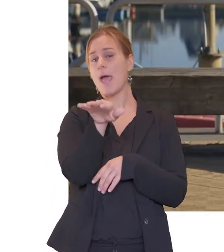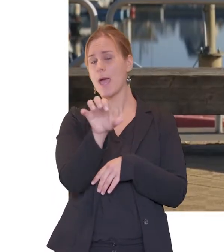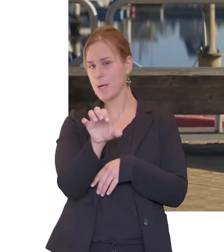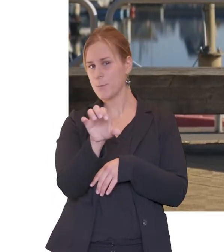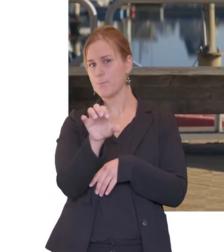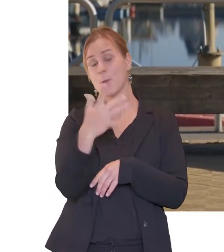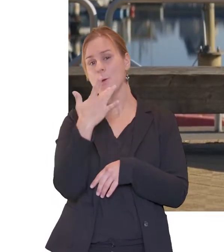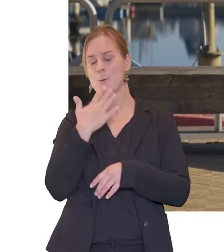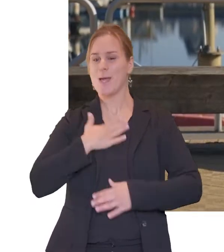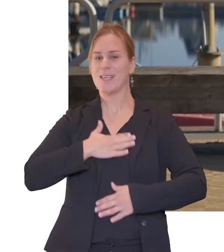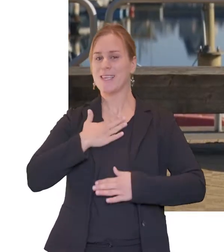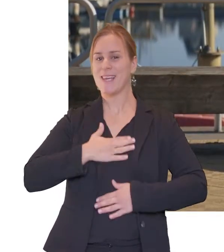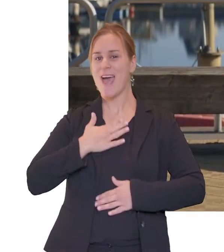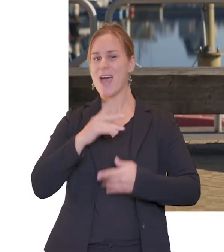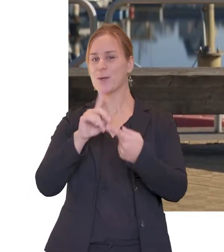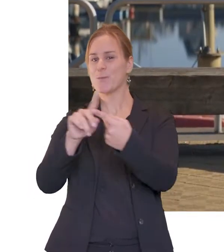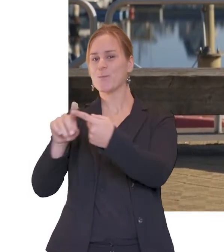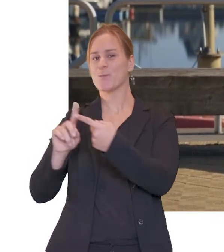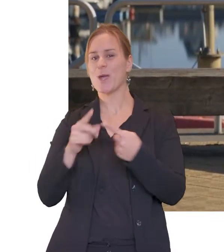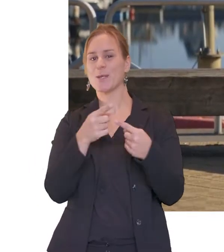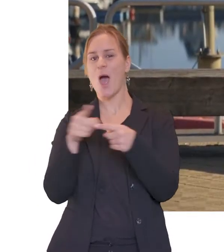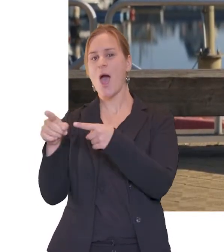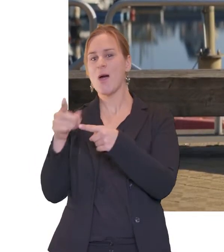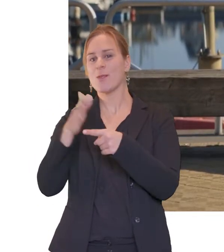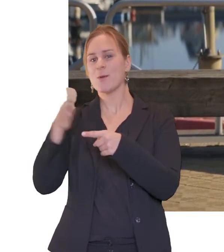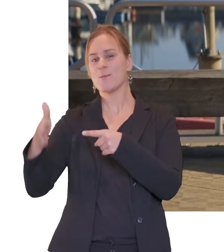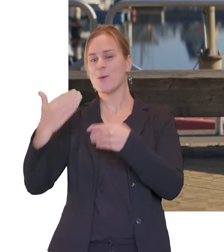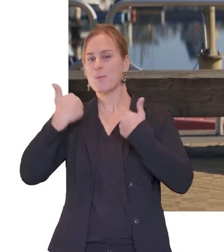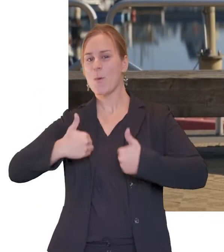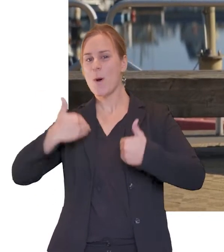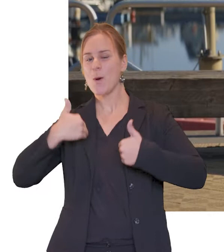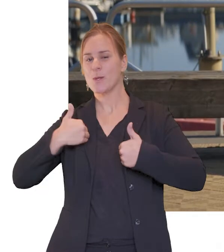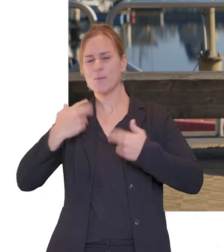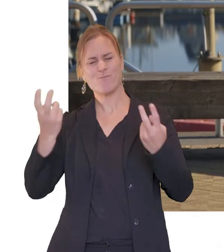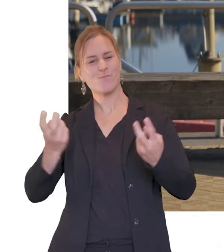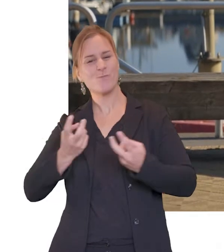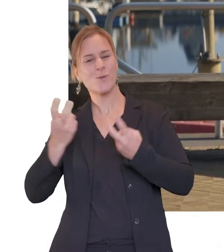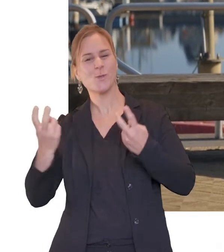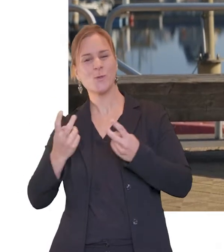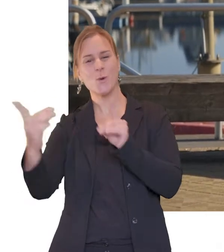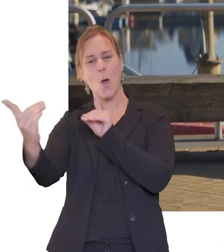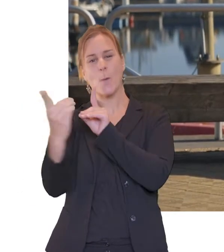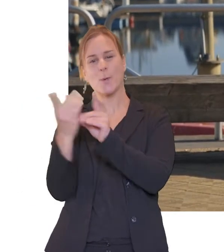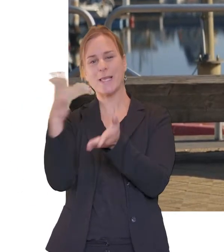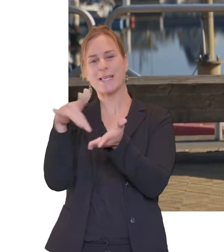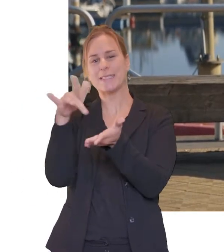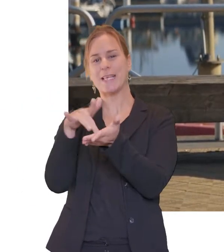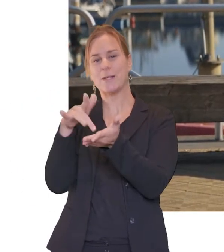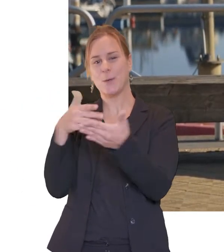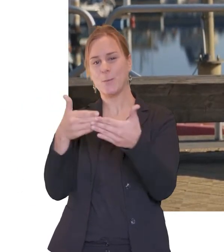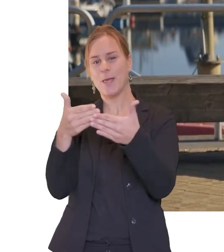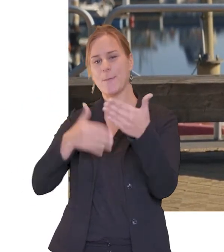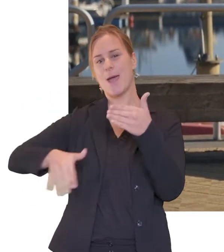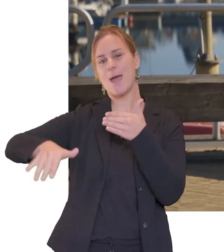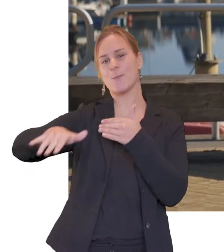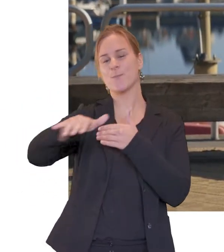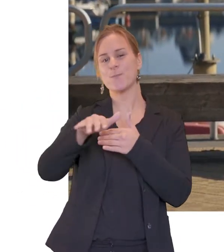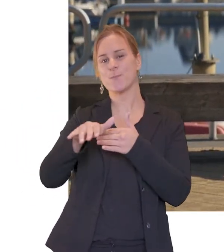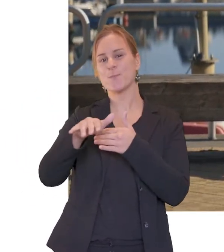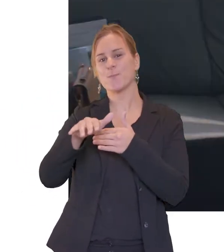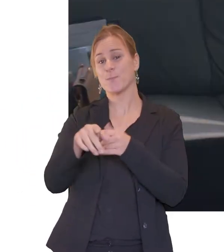Pierre wil in contact komen met andere buurtbewoners en is daarom op zoek naar een ontmoetingscentrum in de buurt.